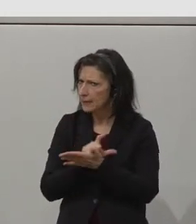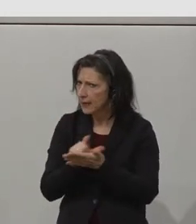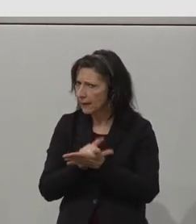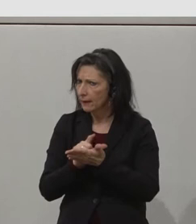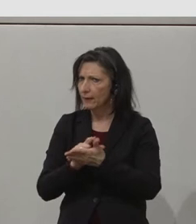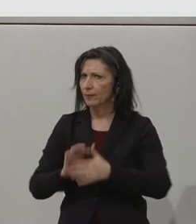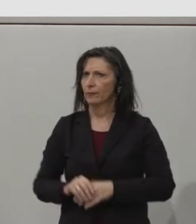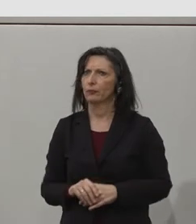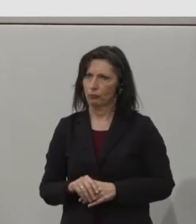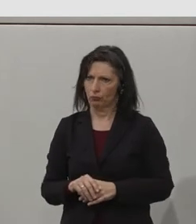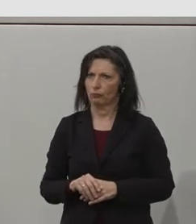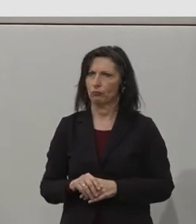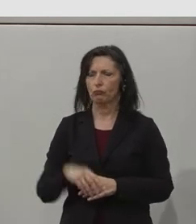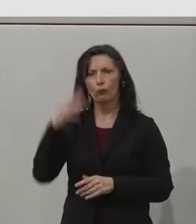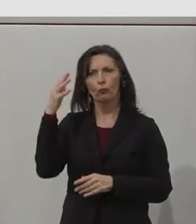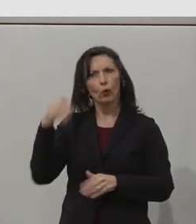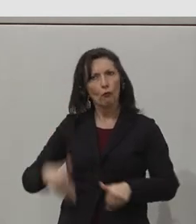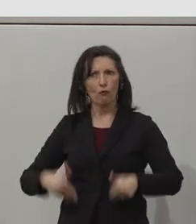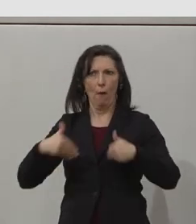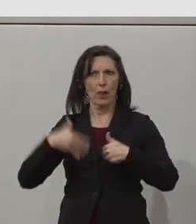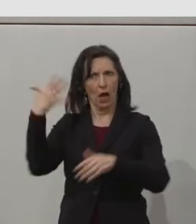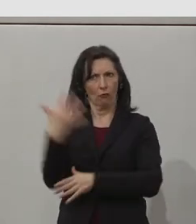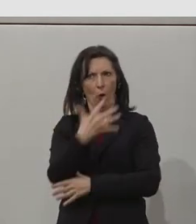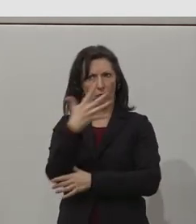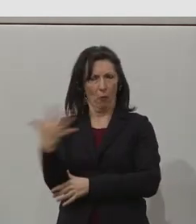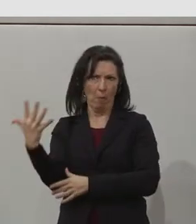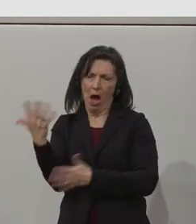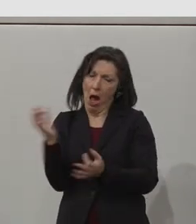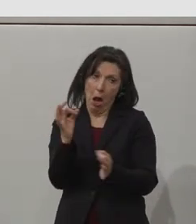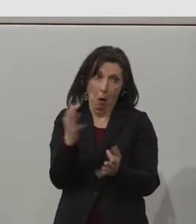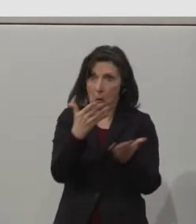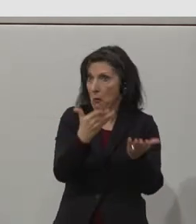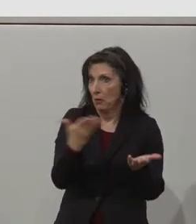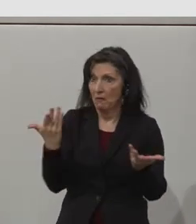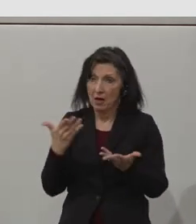per week, or whatever suits them in relation to their other activities.